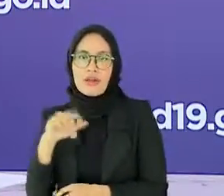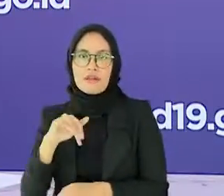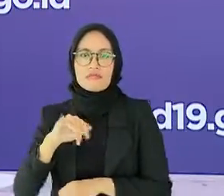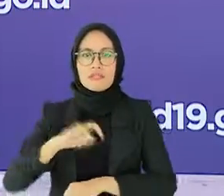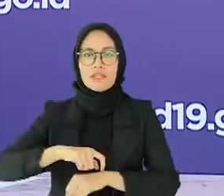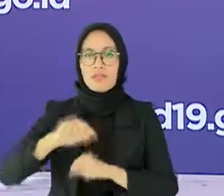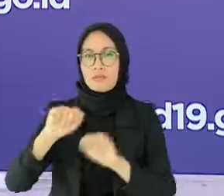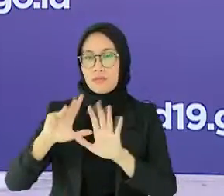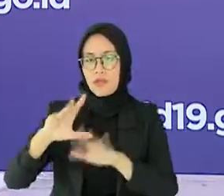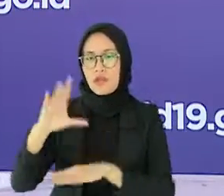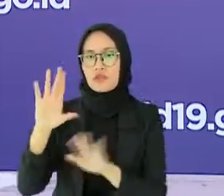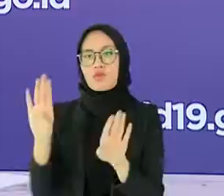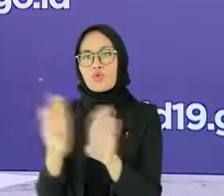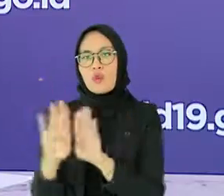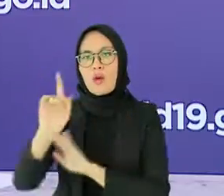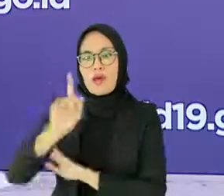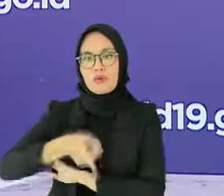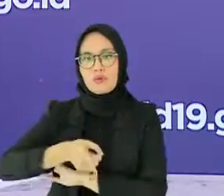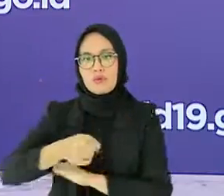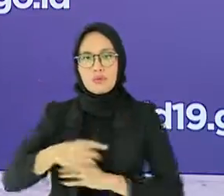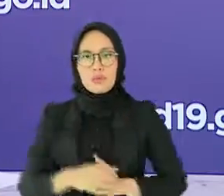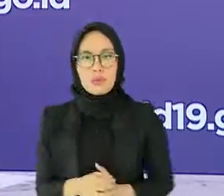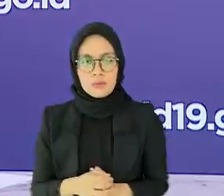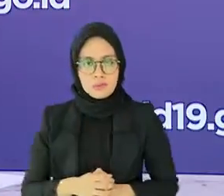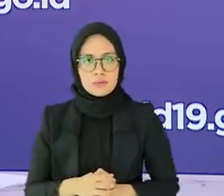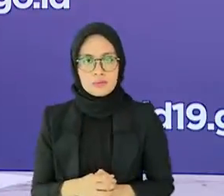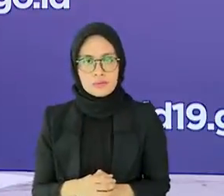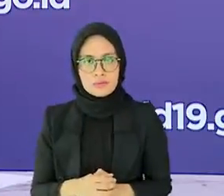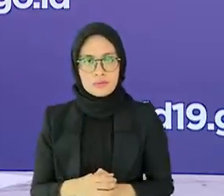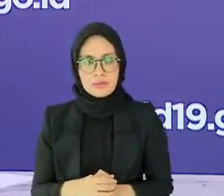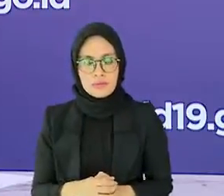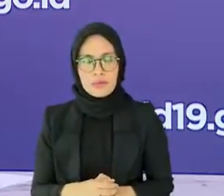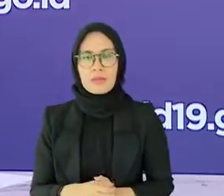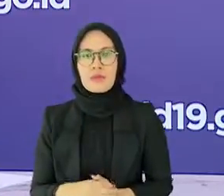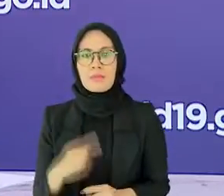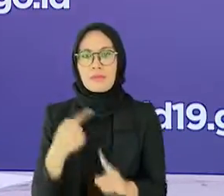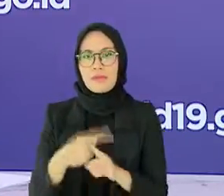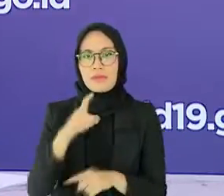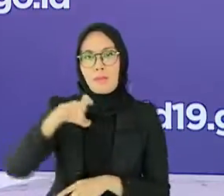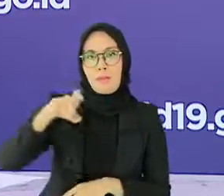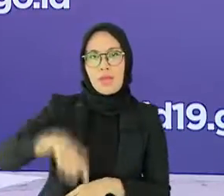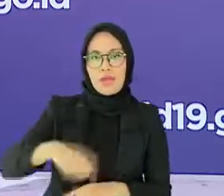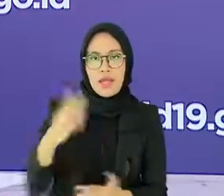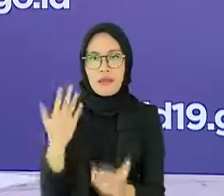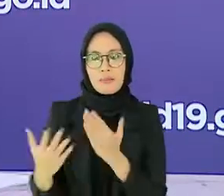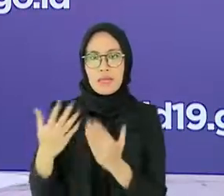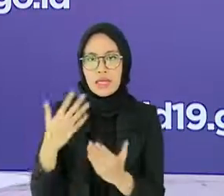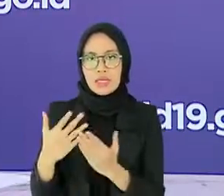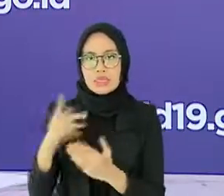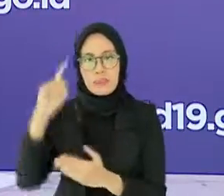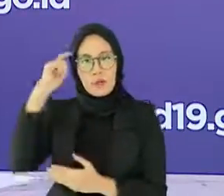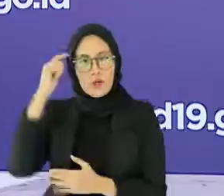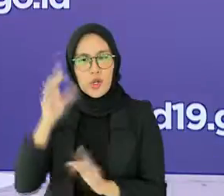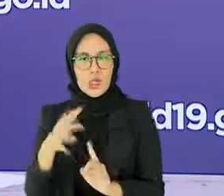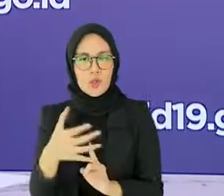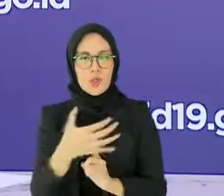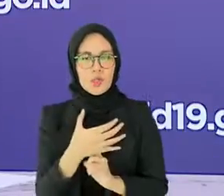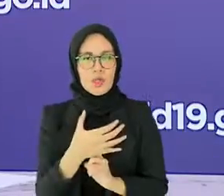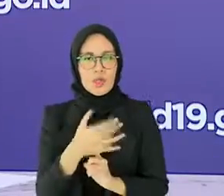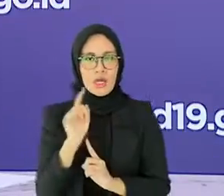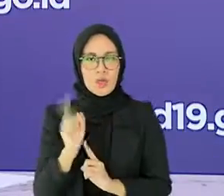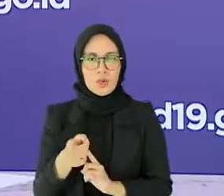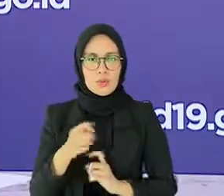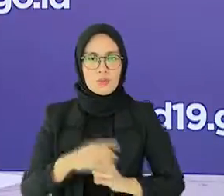.00 dan penerapan screening dengan peduli lindungi bagi fasilitas umum dan kegiatan seni budaya